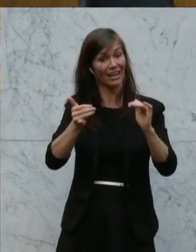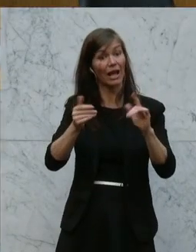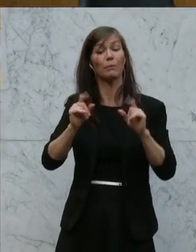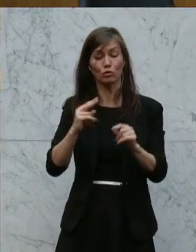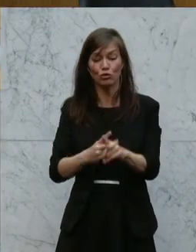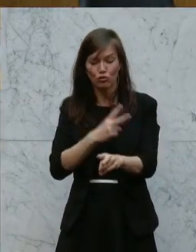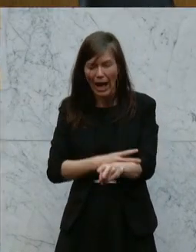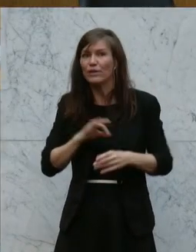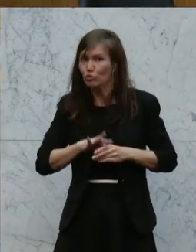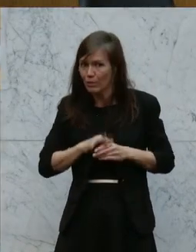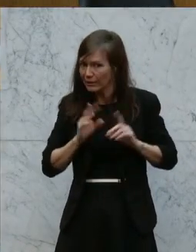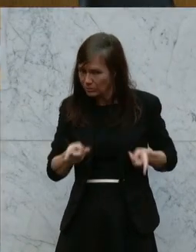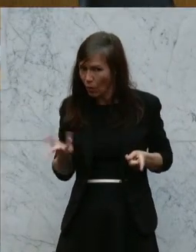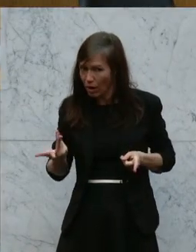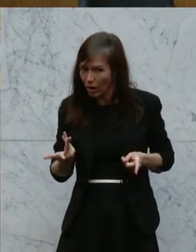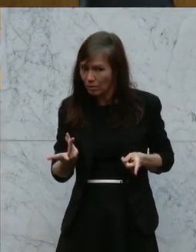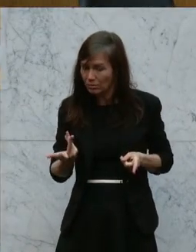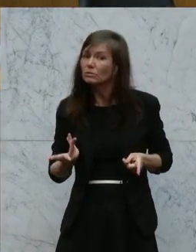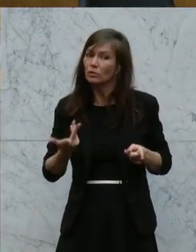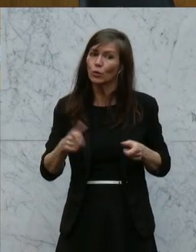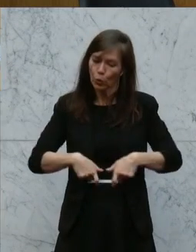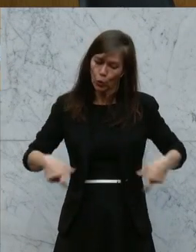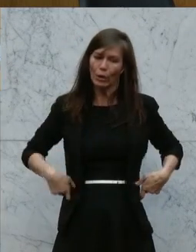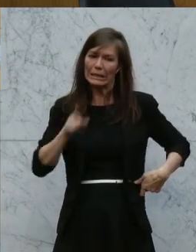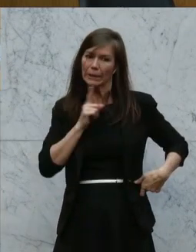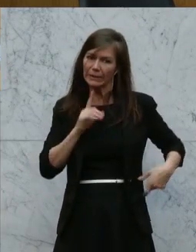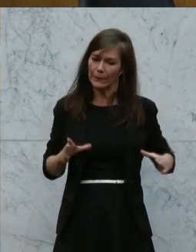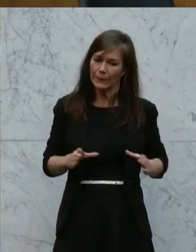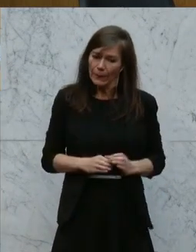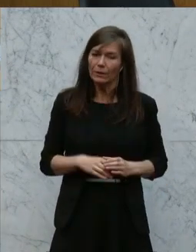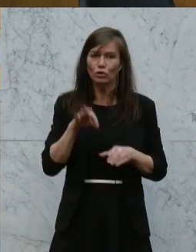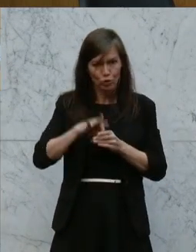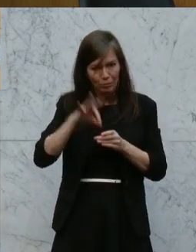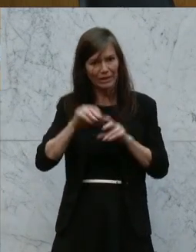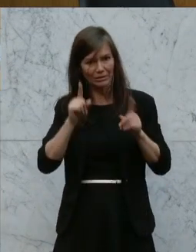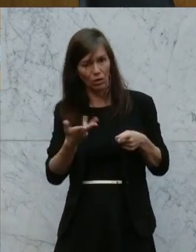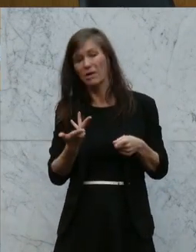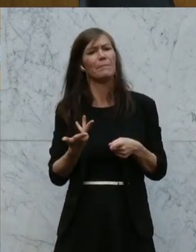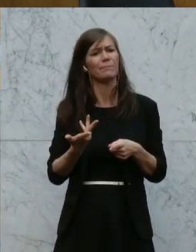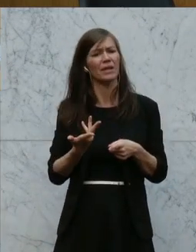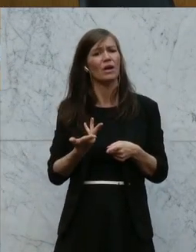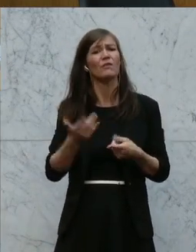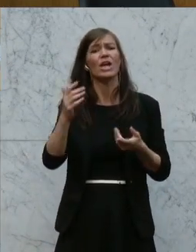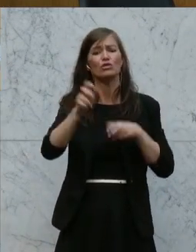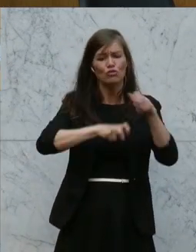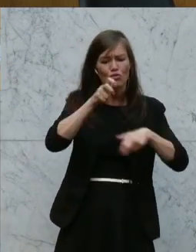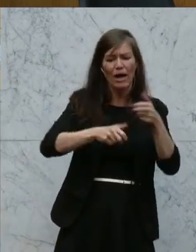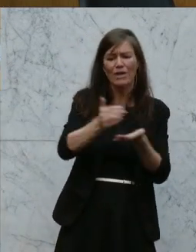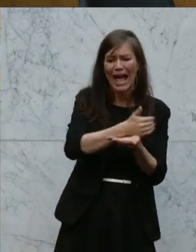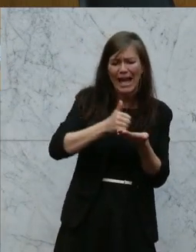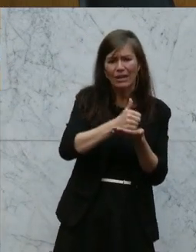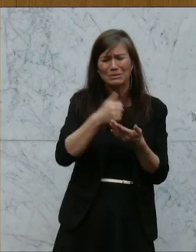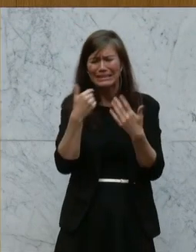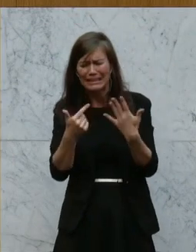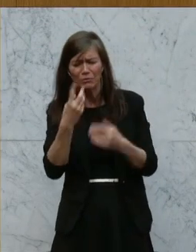enger schnallt, wie ich auch der Meinung bin, dass die Steuern insgesamt auf Löhne und Einkommen viel zu hoch sind in Österreich. 47